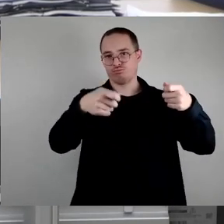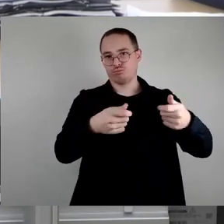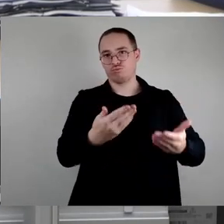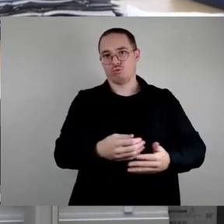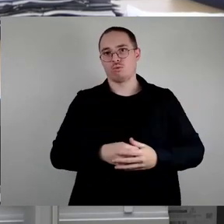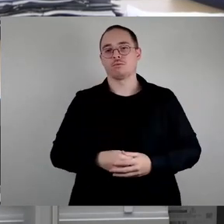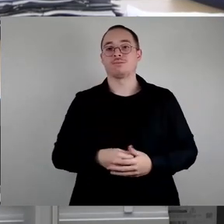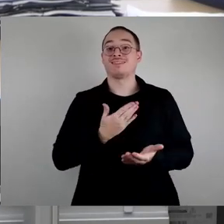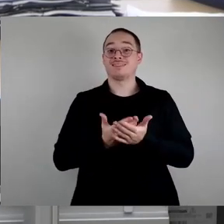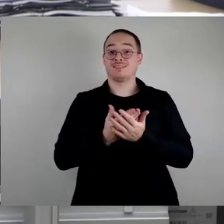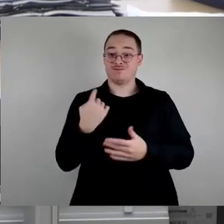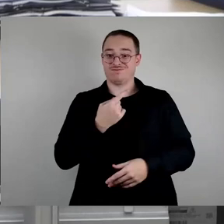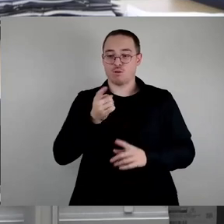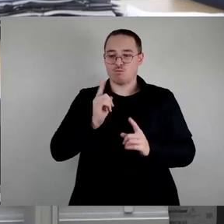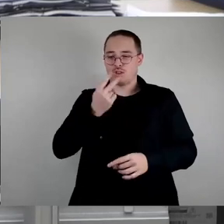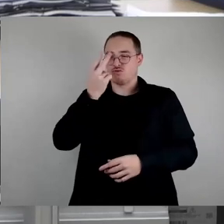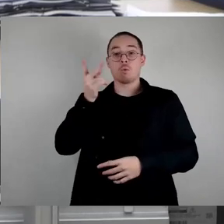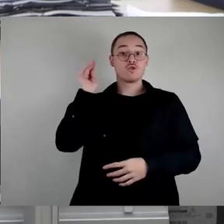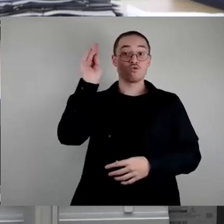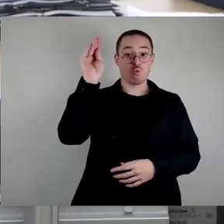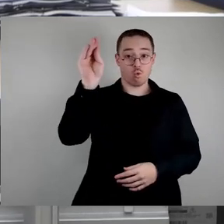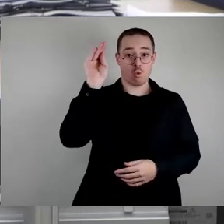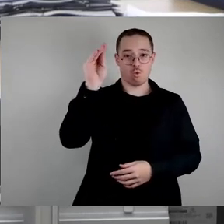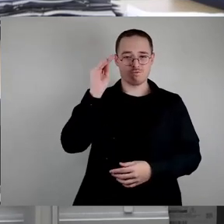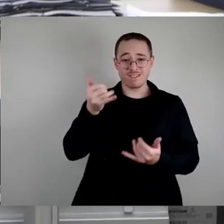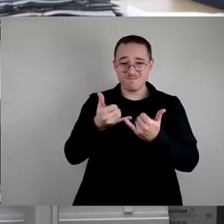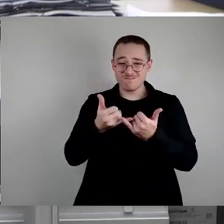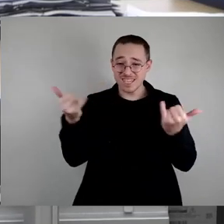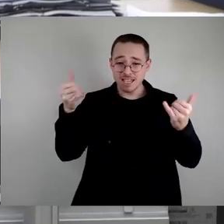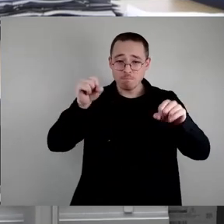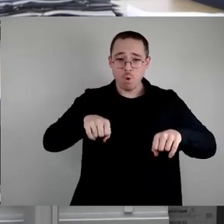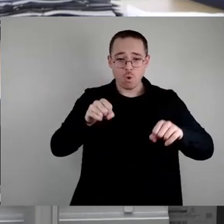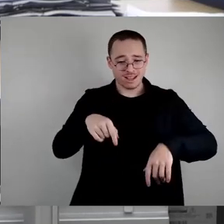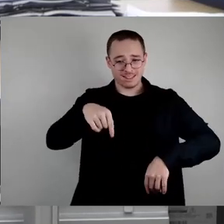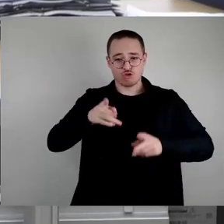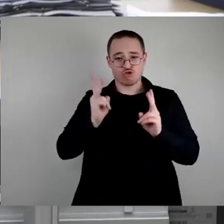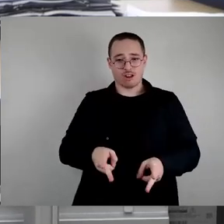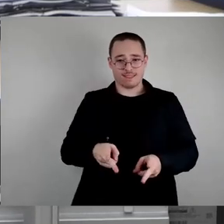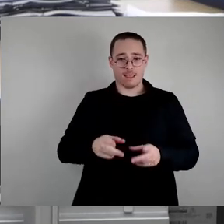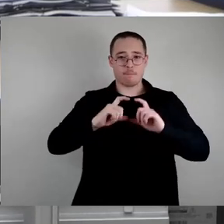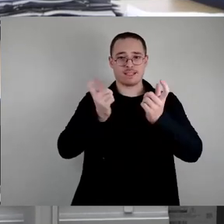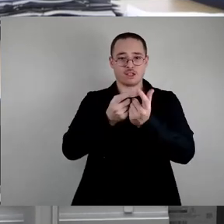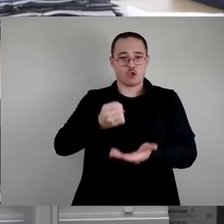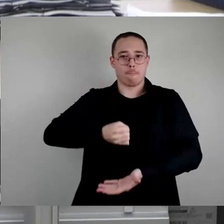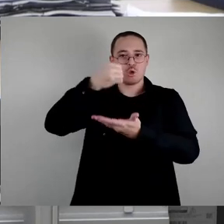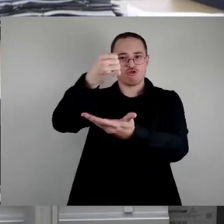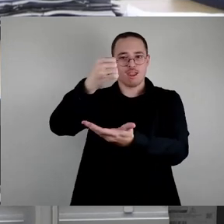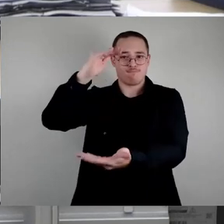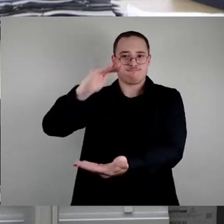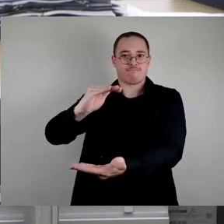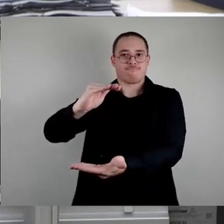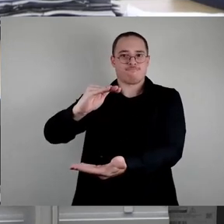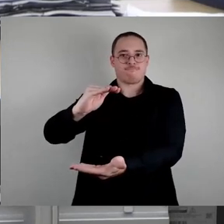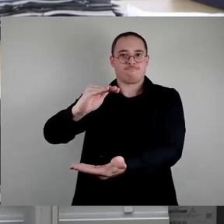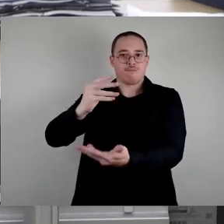die Zukunft überlegen, wie kann es uns gelingen, eben mit den Stadtbezirksbudgets auch wirklich zusätzliche